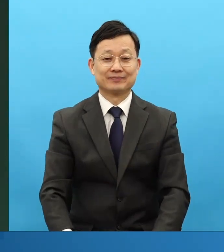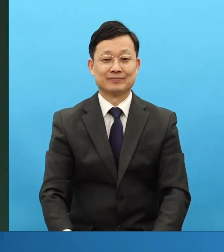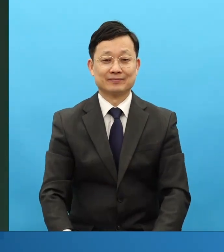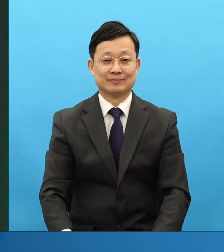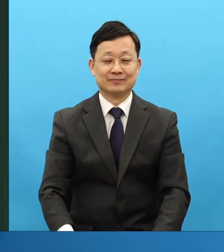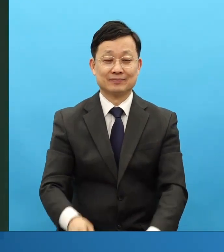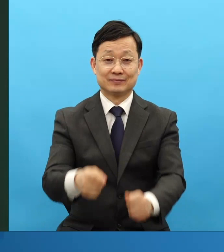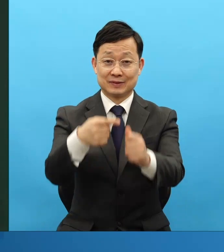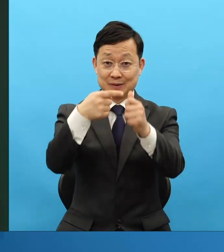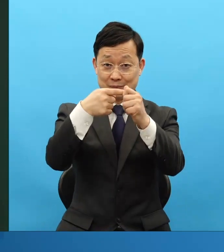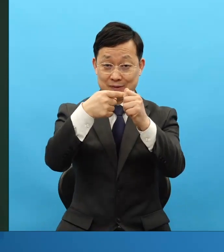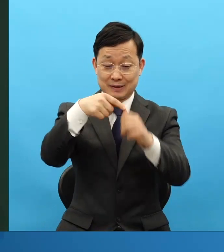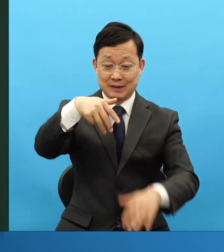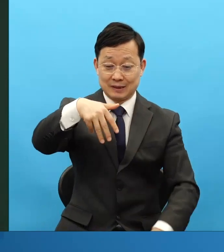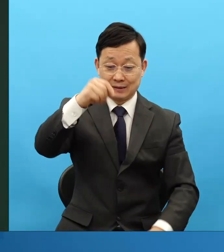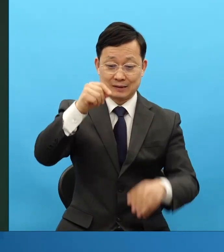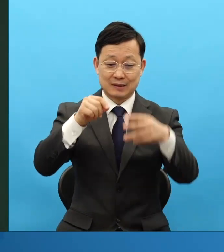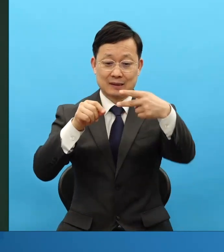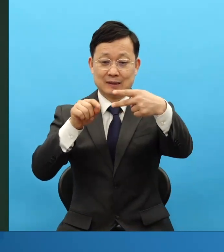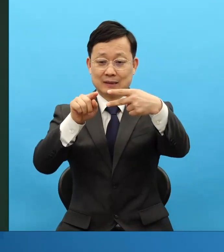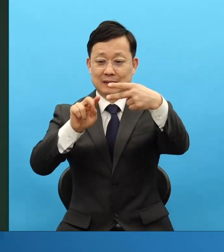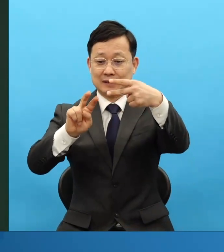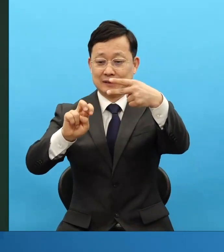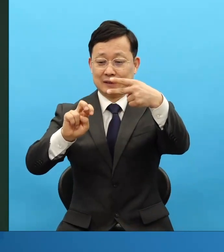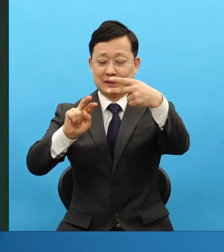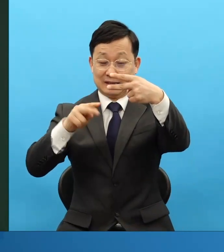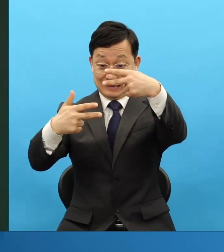하나님이 생기를 부르르다.